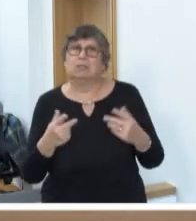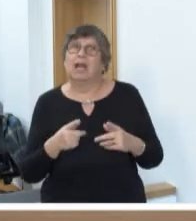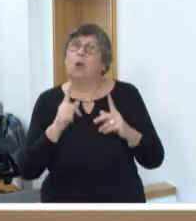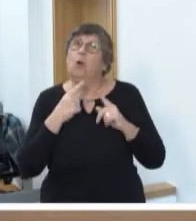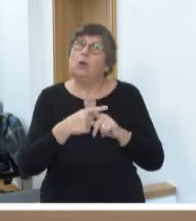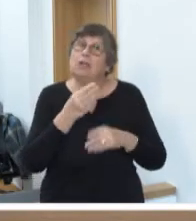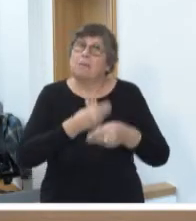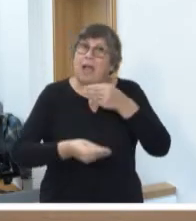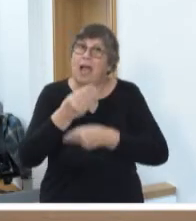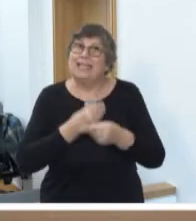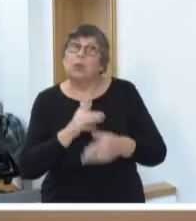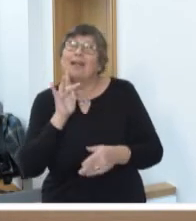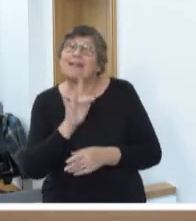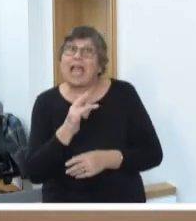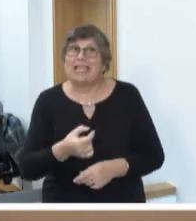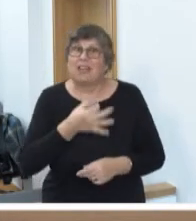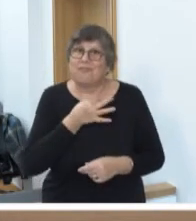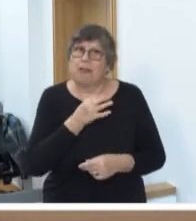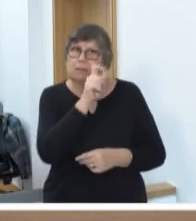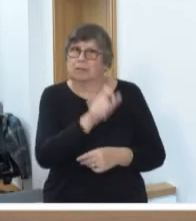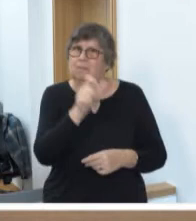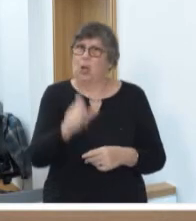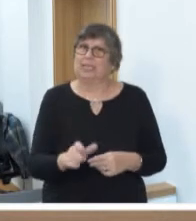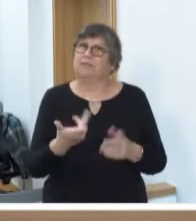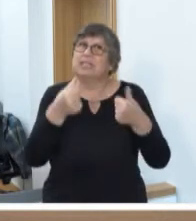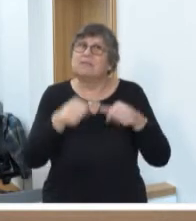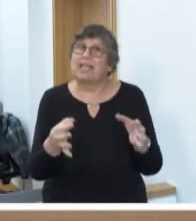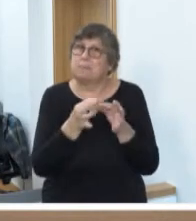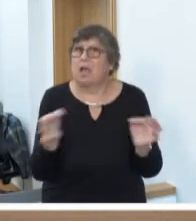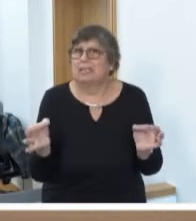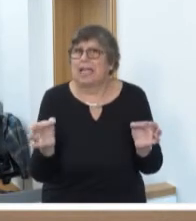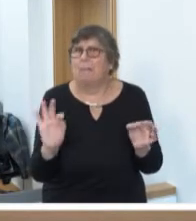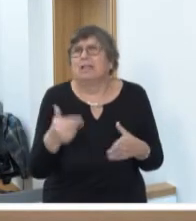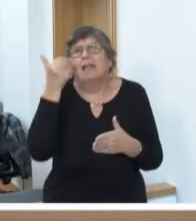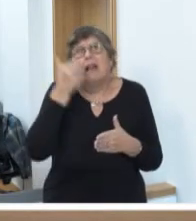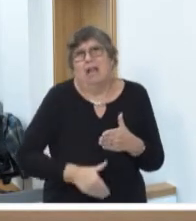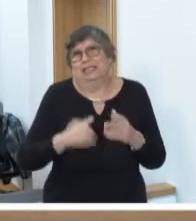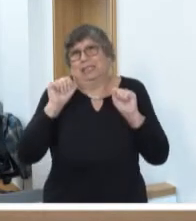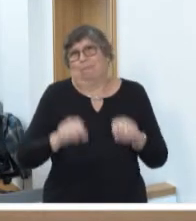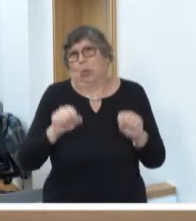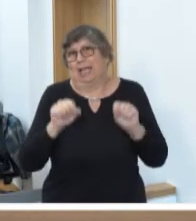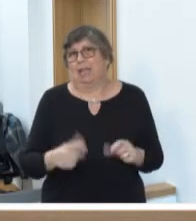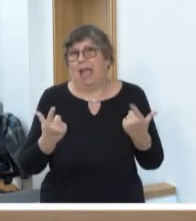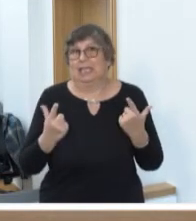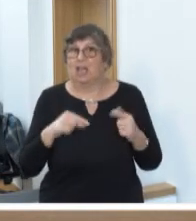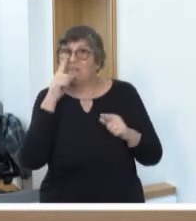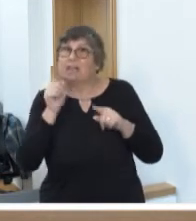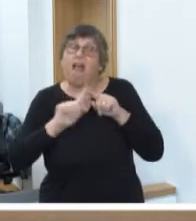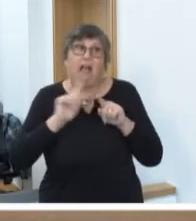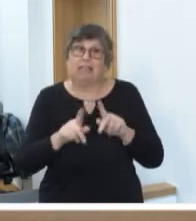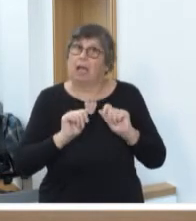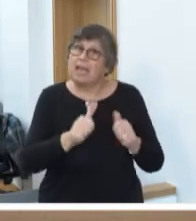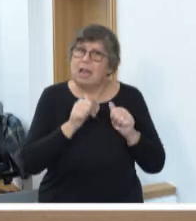der betroffenen Person sowie Zwangsmaßnahmen sind wirklich das letzte Mittel. Das letzte Mittel, wenn andere Hilfs- und